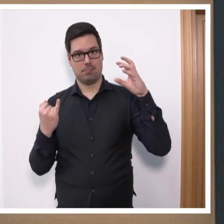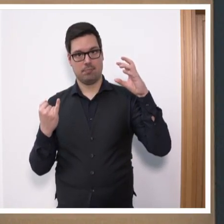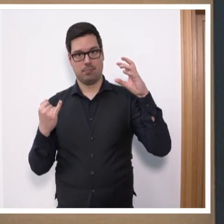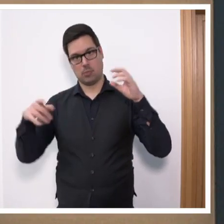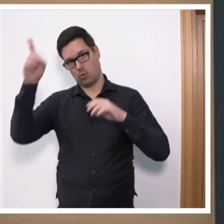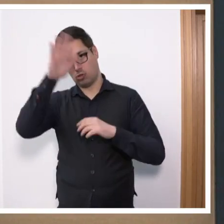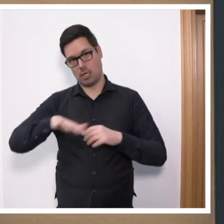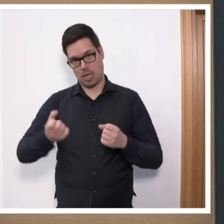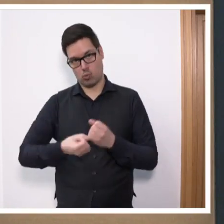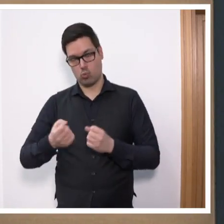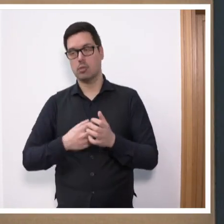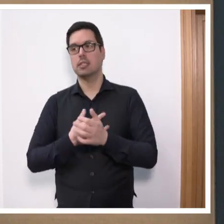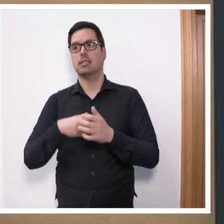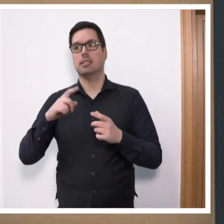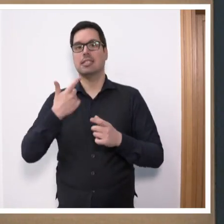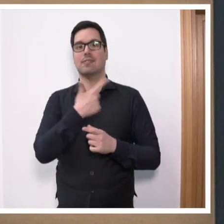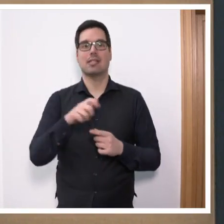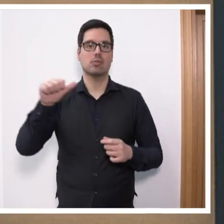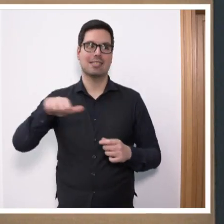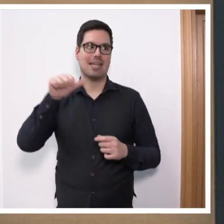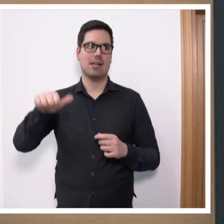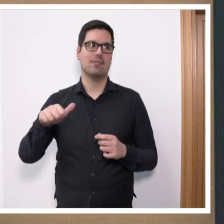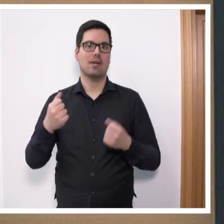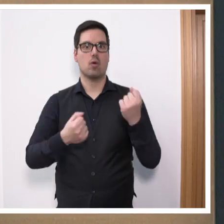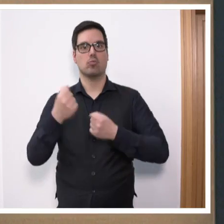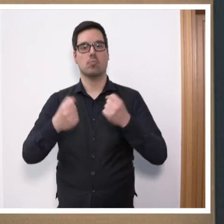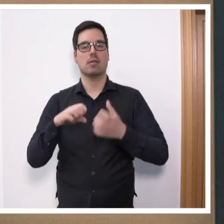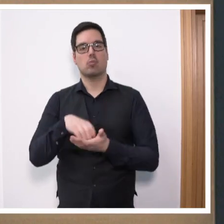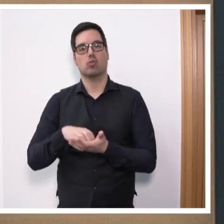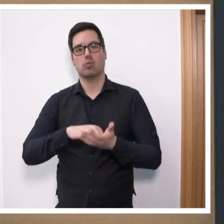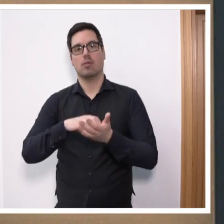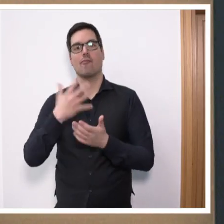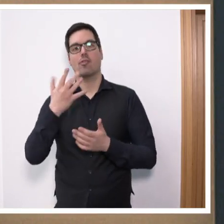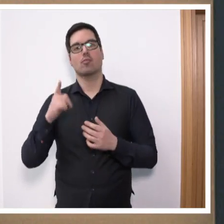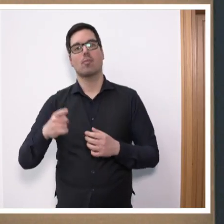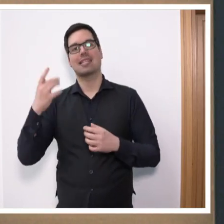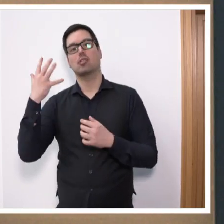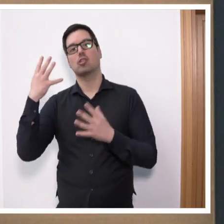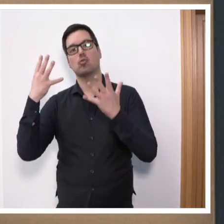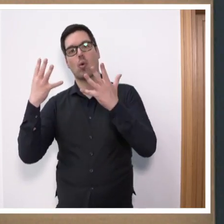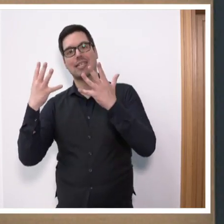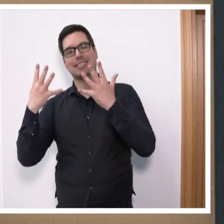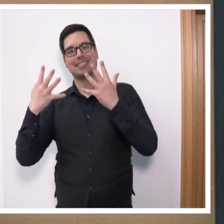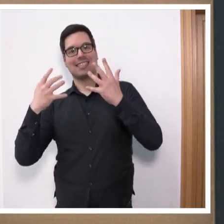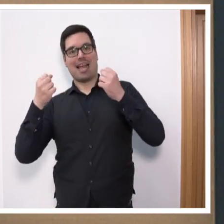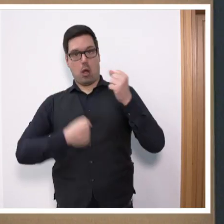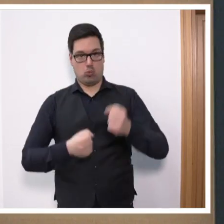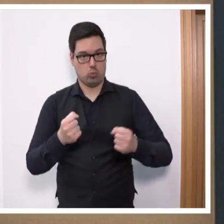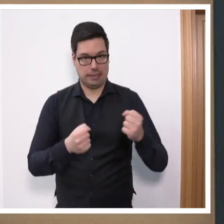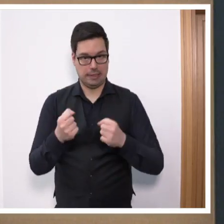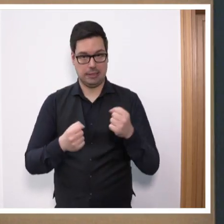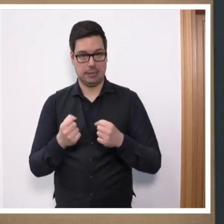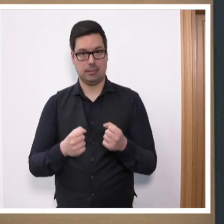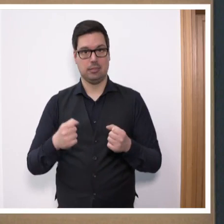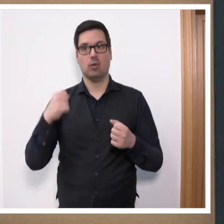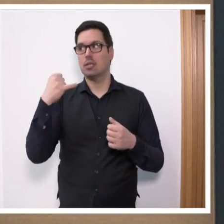schwierig ist. Wir kommen 2011 von einer Automobilproduktion in Deutschland von 5,9 Millionen Kraftfahrzeugen und das